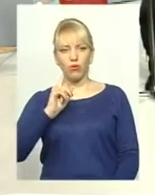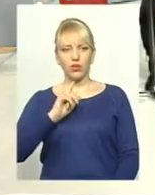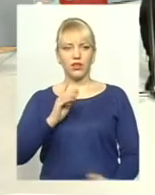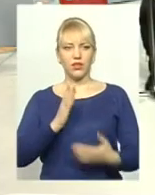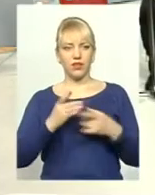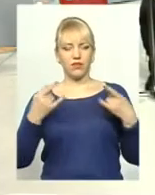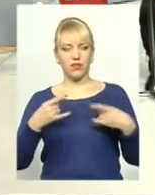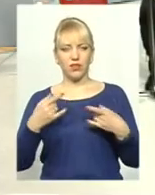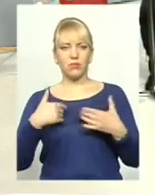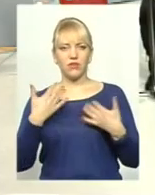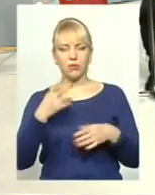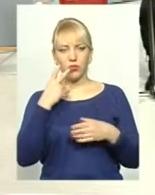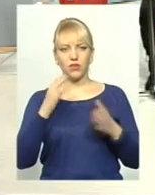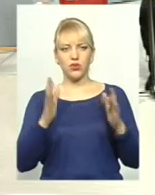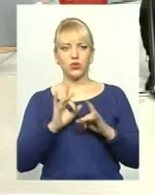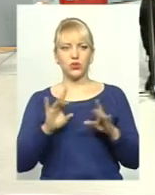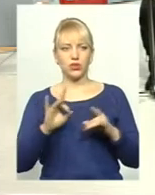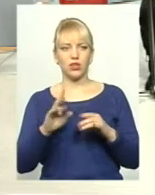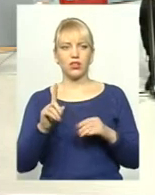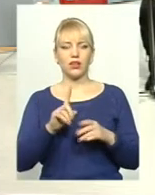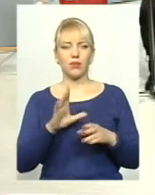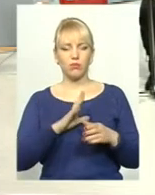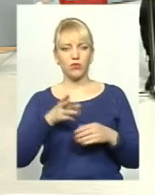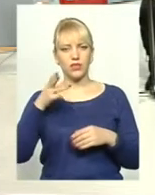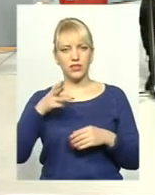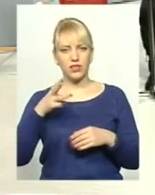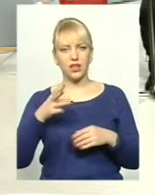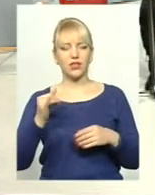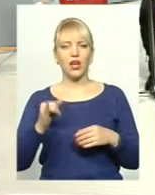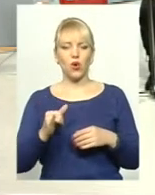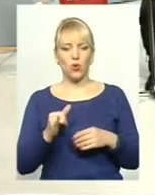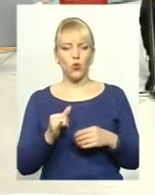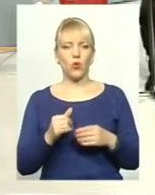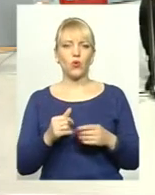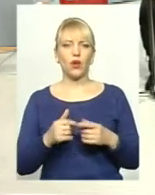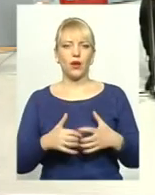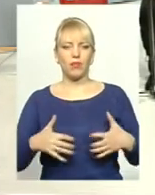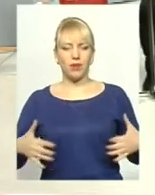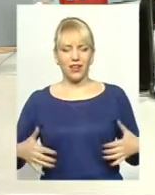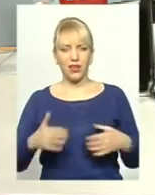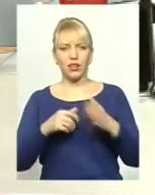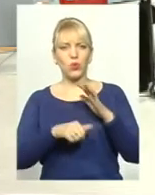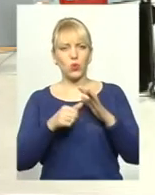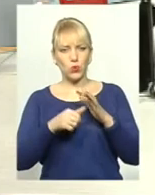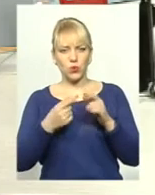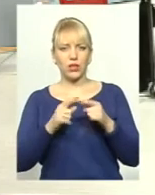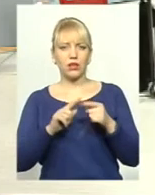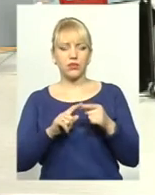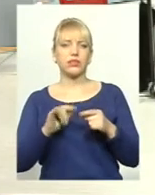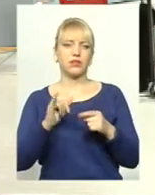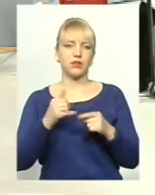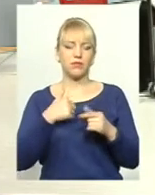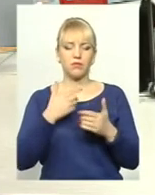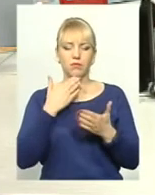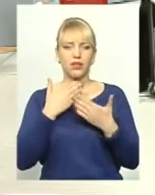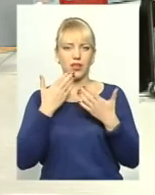ефір, ми вже подивились сюжет, який був знятий у притулках, і хотіли б підняти таке питання, можливо, ви нам все ж таки відповісте на нього, чому до сих